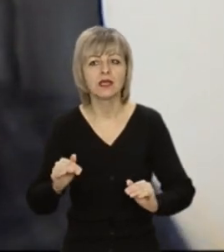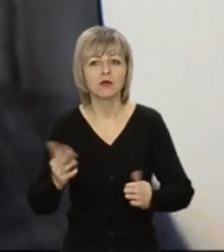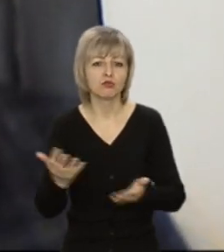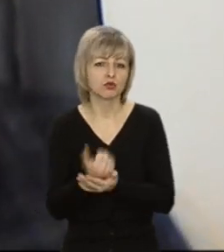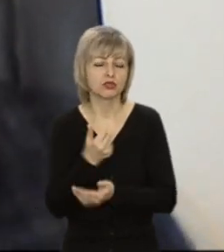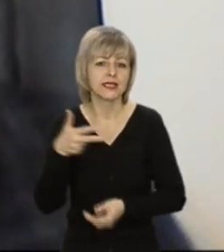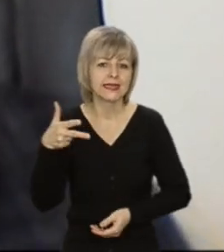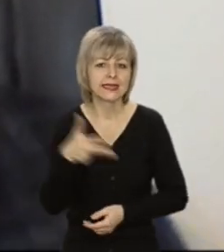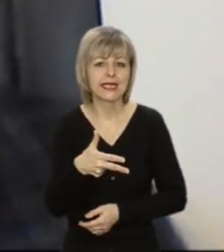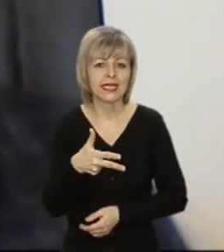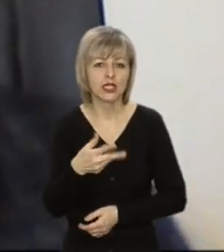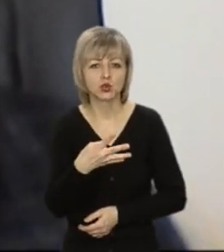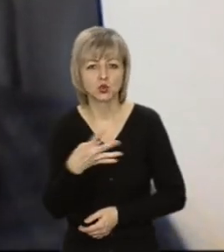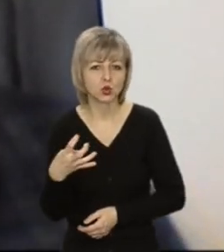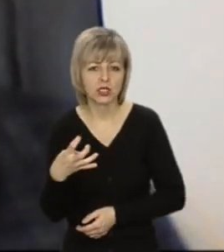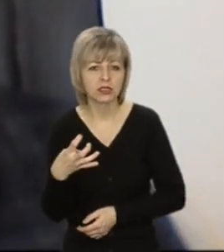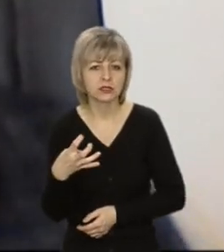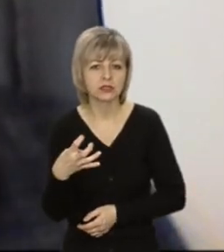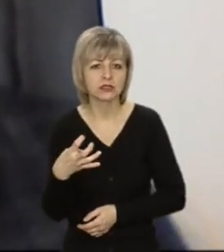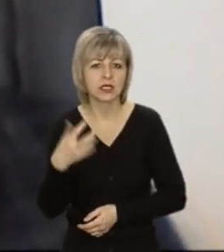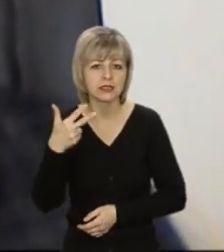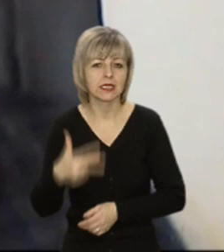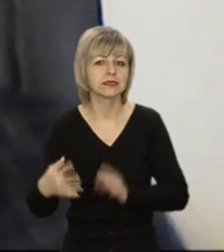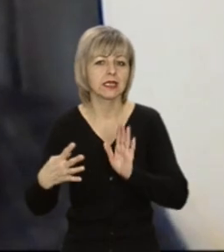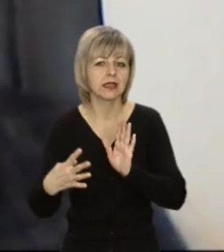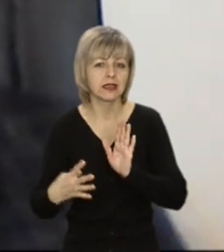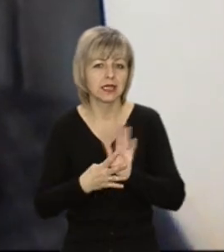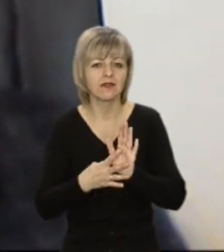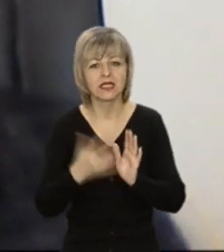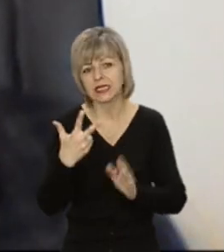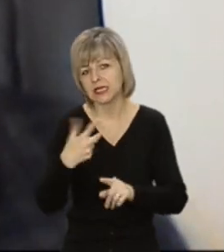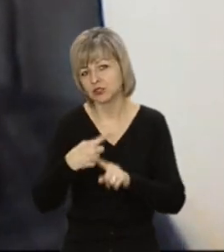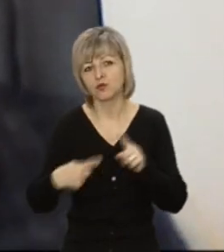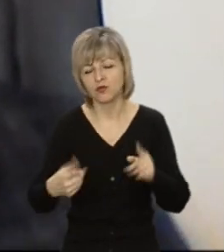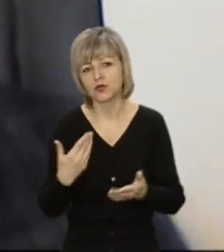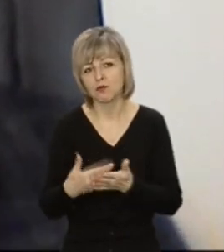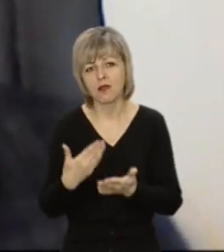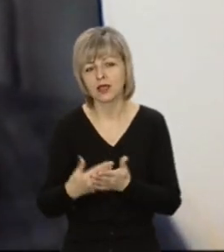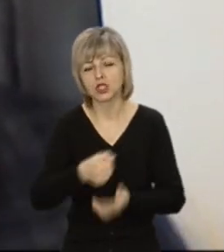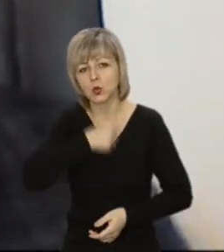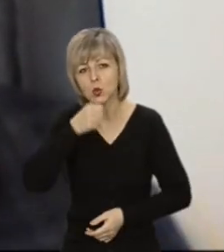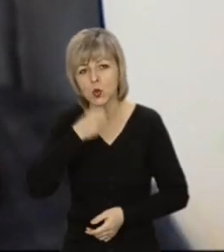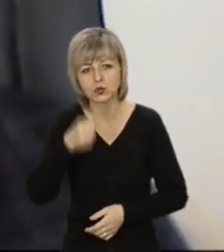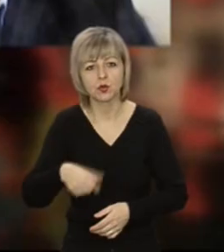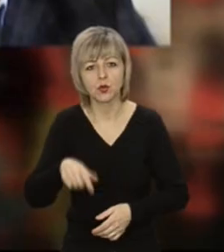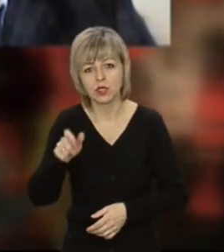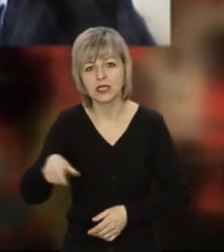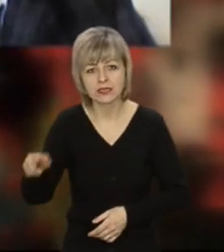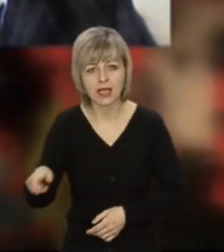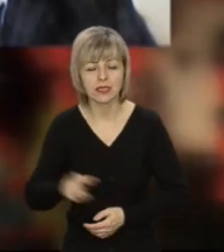,439, 3,5 майже дорослого населення.